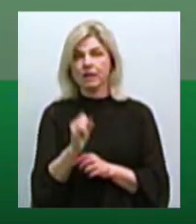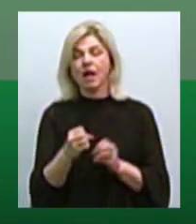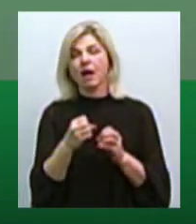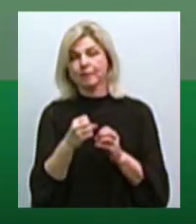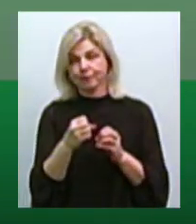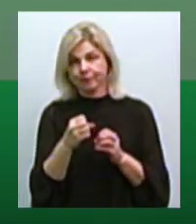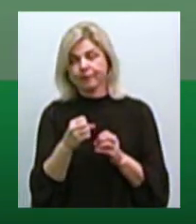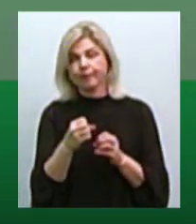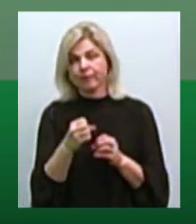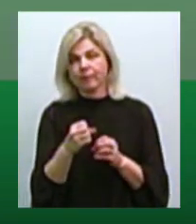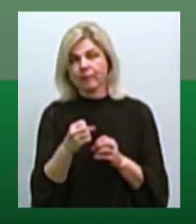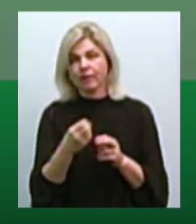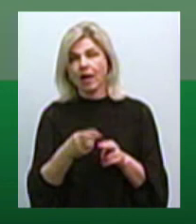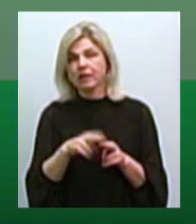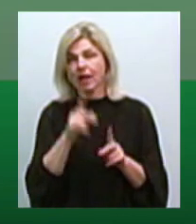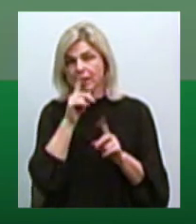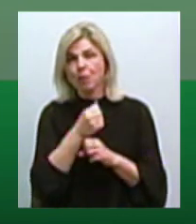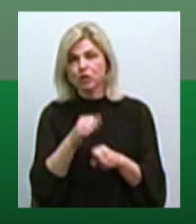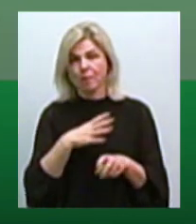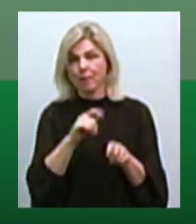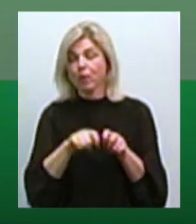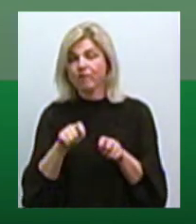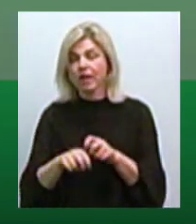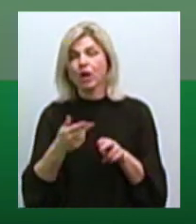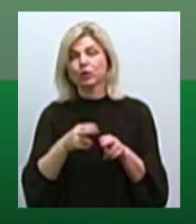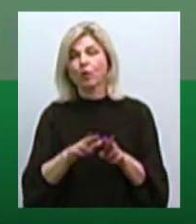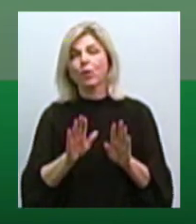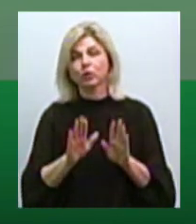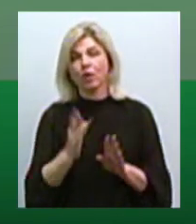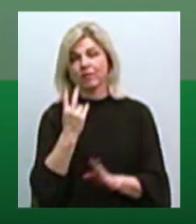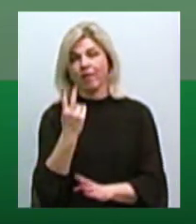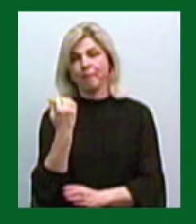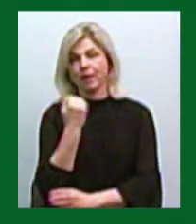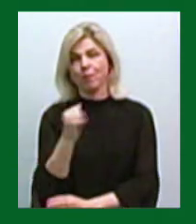це було в принципі зробити неможливо, тому можливо тільки два переможці.